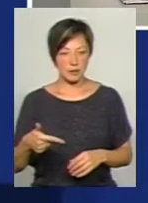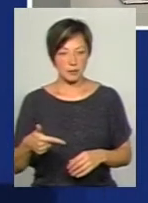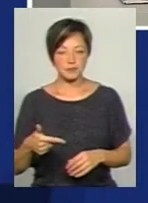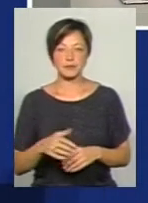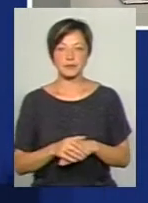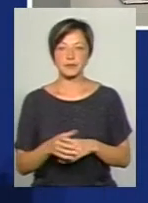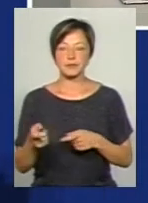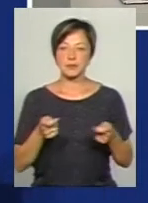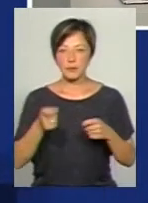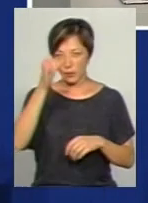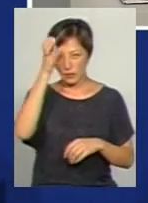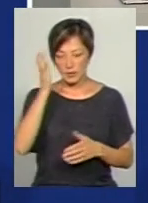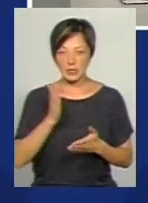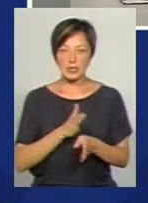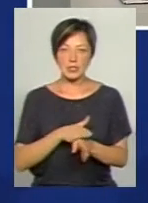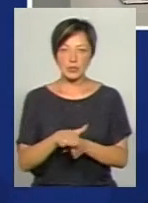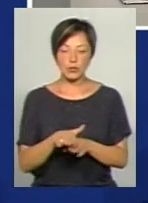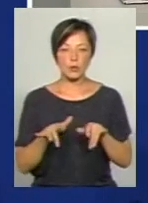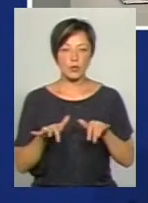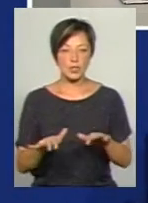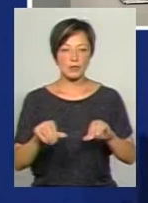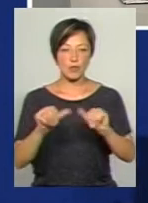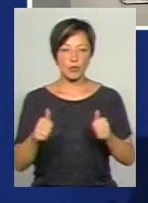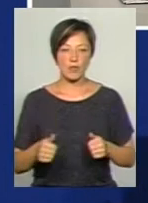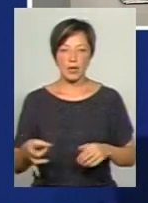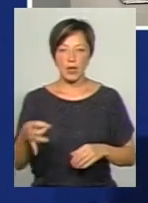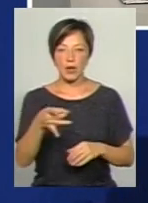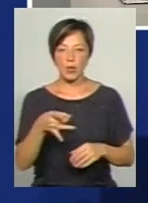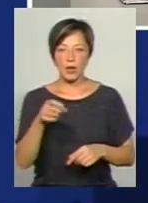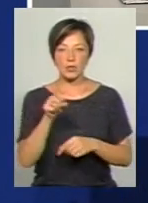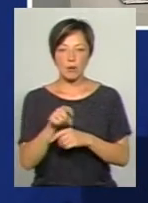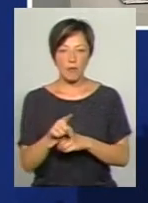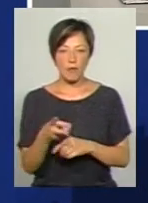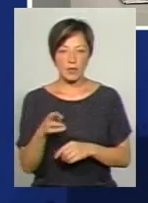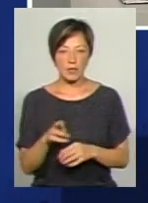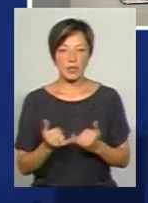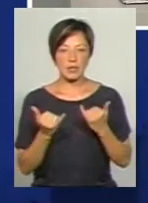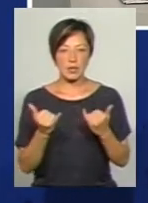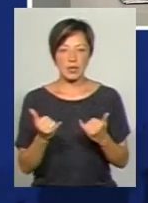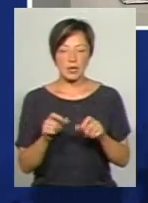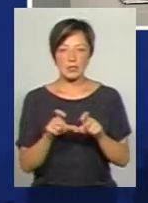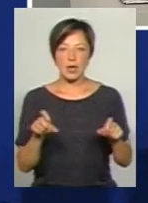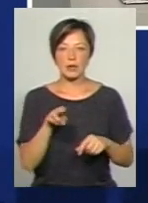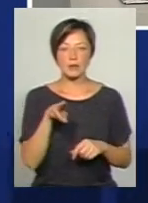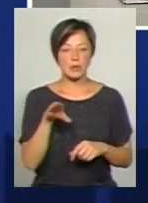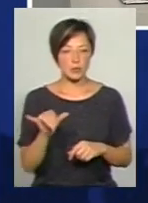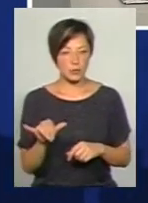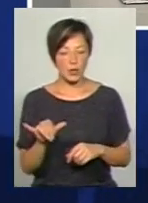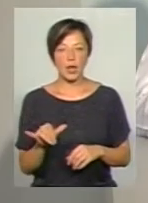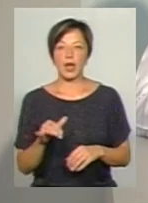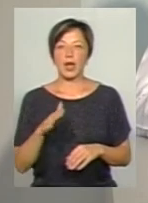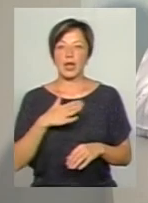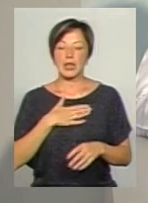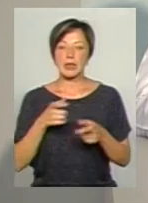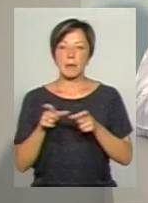Департамент освіти і науки здійснює процес формування регіонального замовлення для закладів професійно-технічної освіти. Департамент